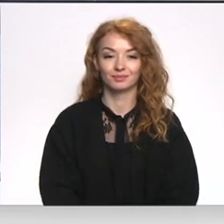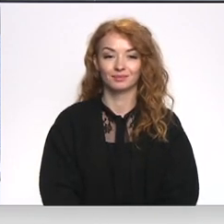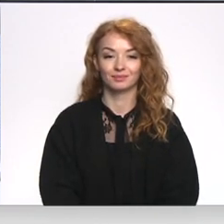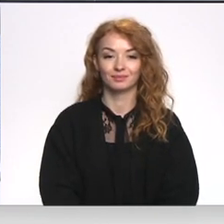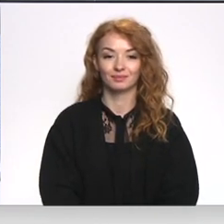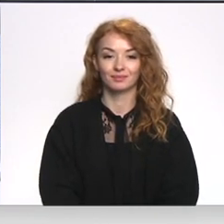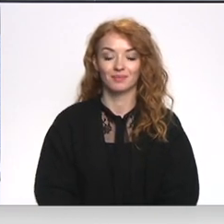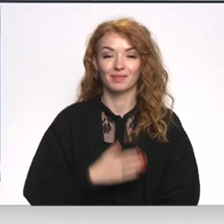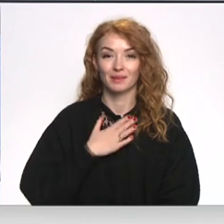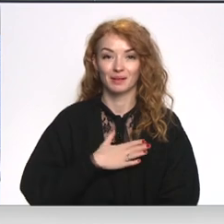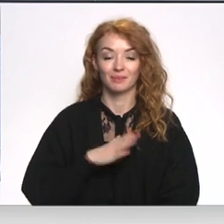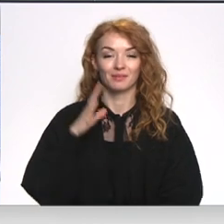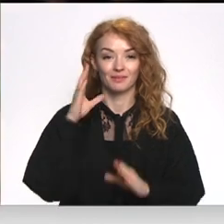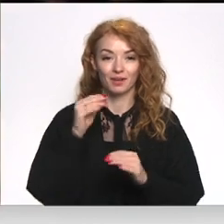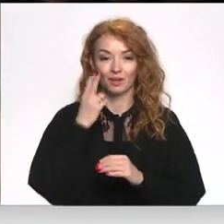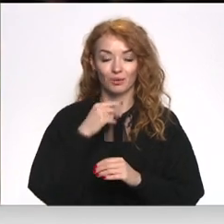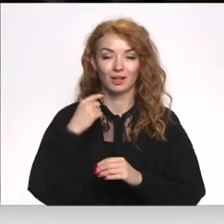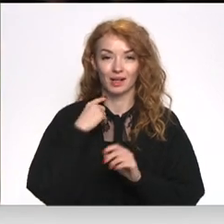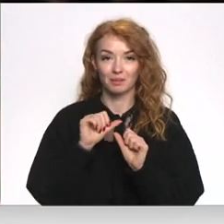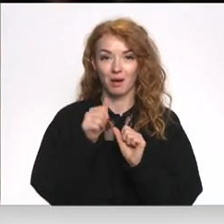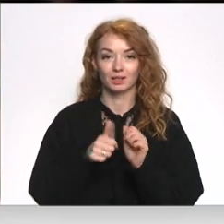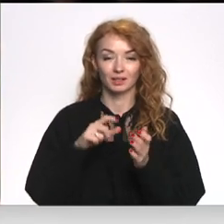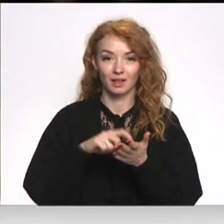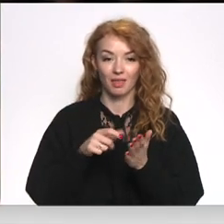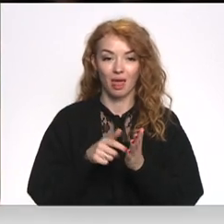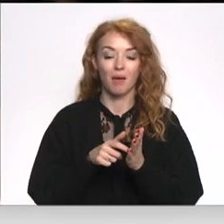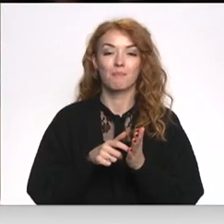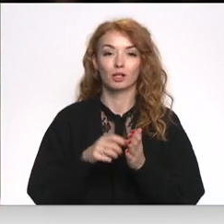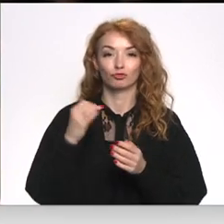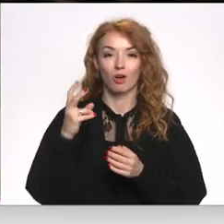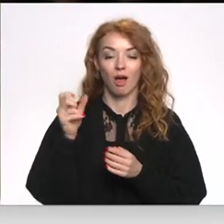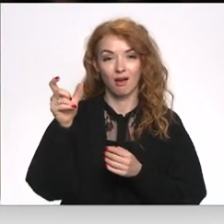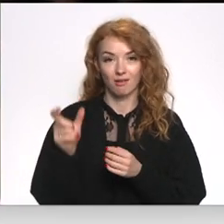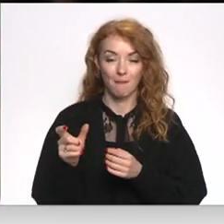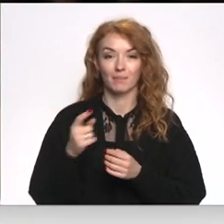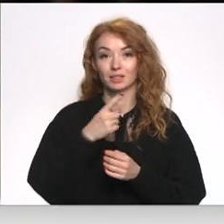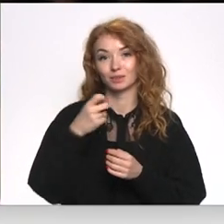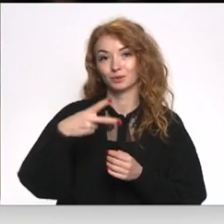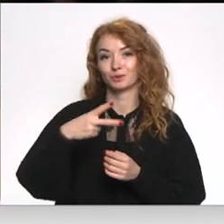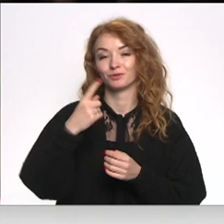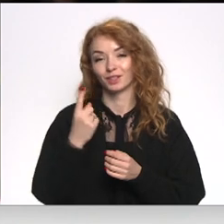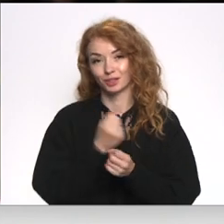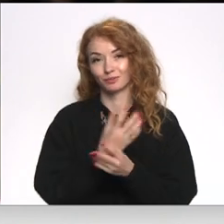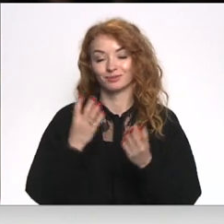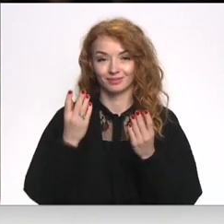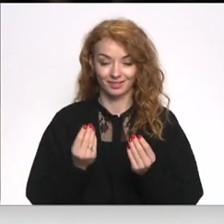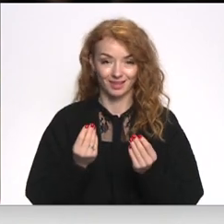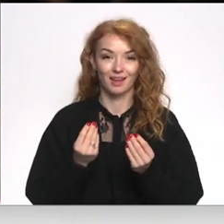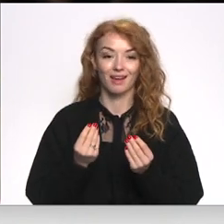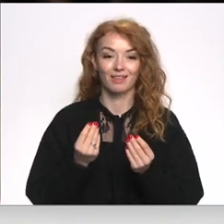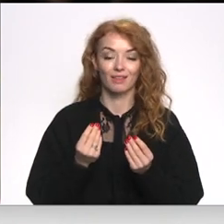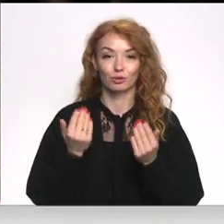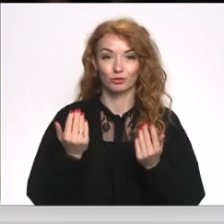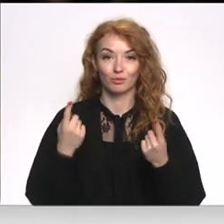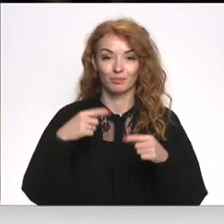Labvakar! Esiet sveicināt no Rīgas mākslas telpas. Atzīmējot Aleksandra Čaka 121. dzimšanas dienu, tieši